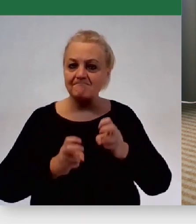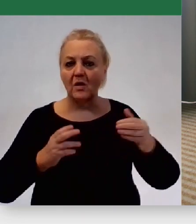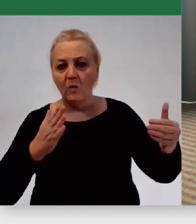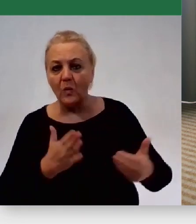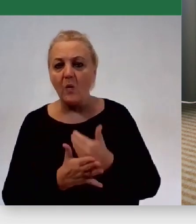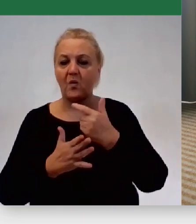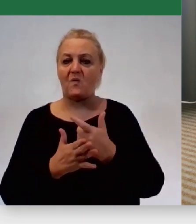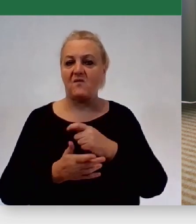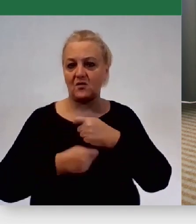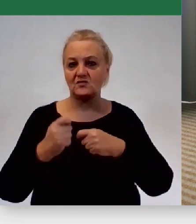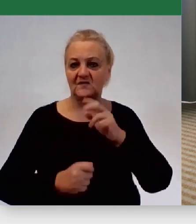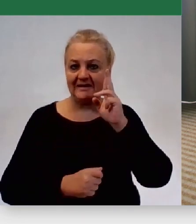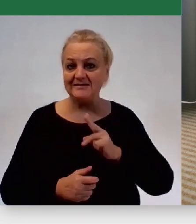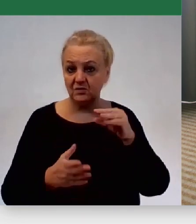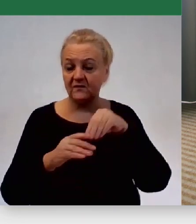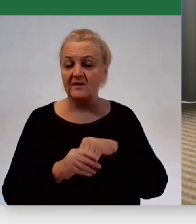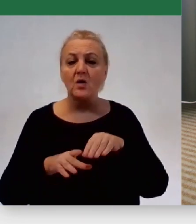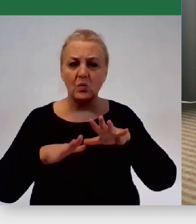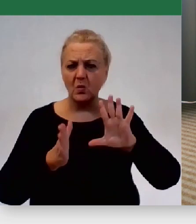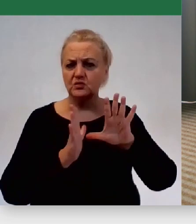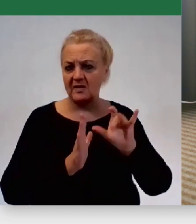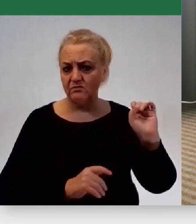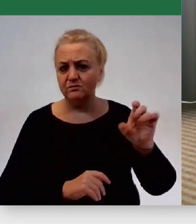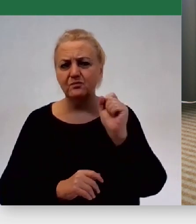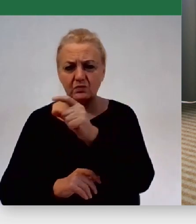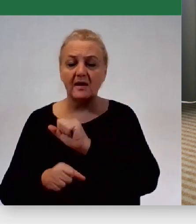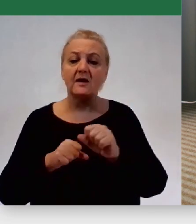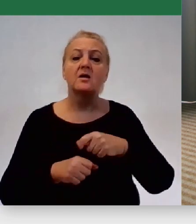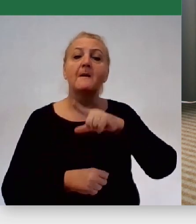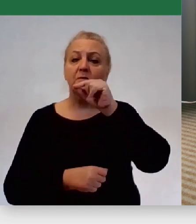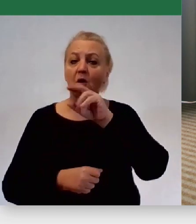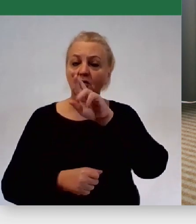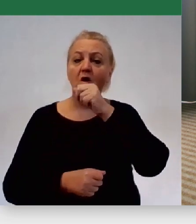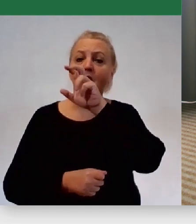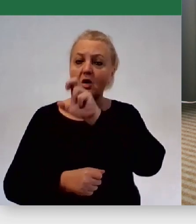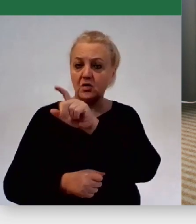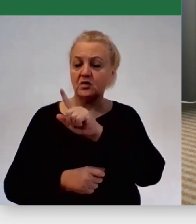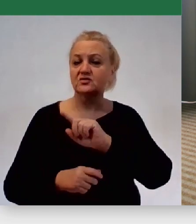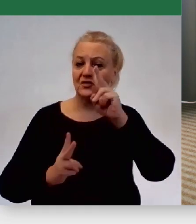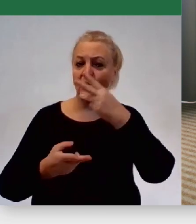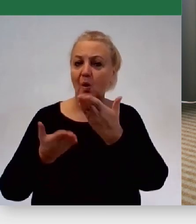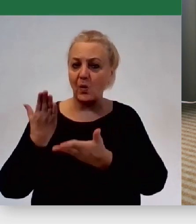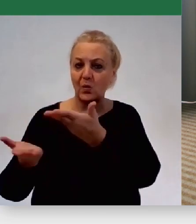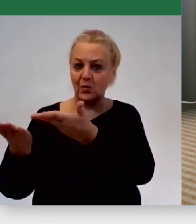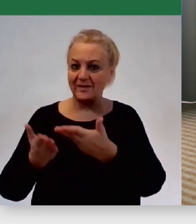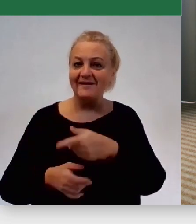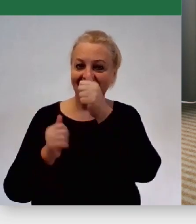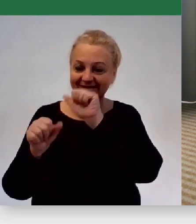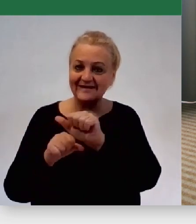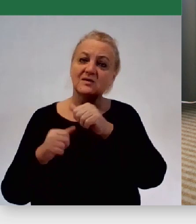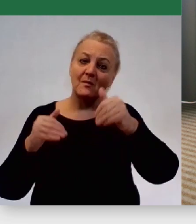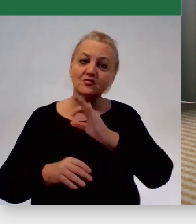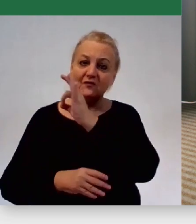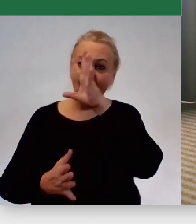instytucjonalnych. Tak jak już w wiele miastach się dzieje, tutaj jest z nami Piotr Choroś z Lublina, także mam nadzieję, że się podzieli pewnymi doświadczeniami też,